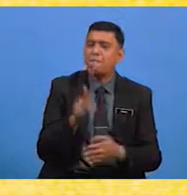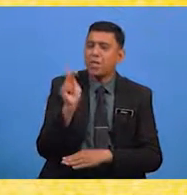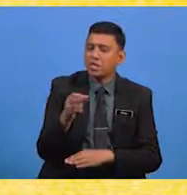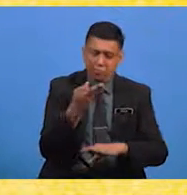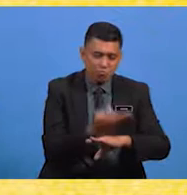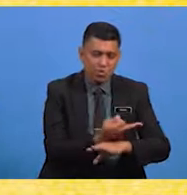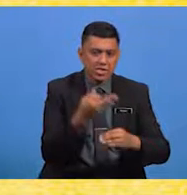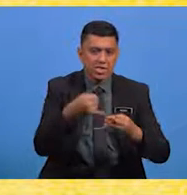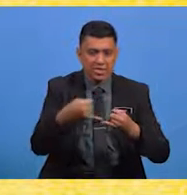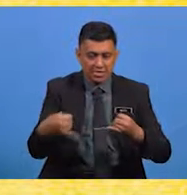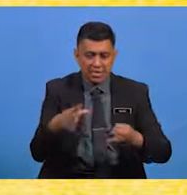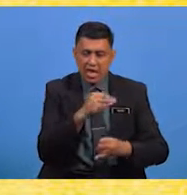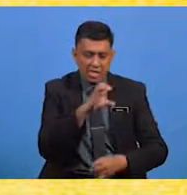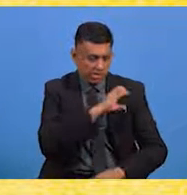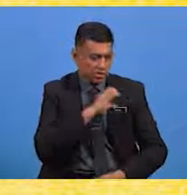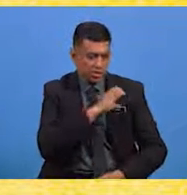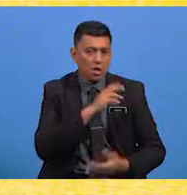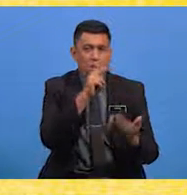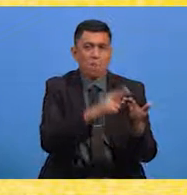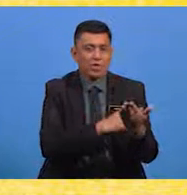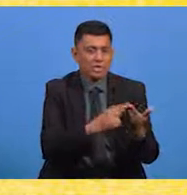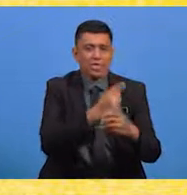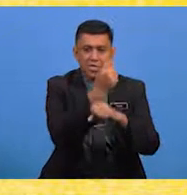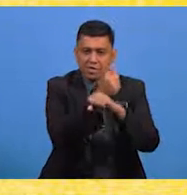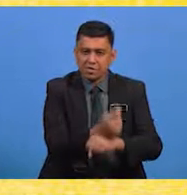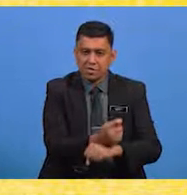jenis Dan ciri-ciri puisi tradisional